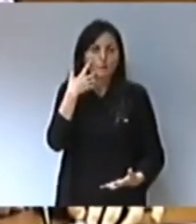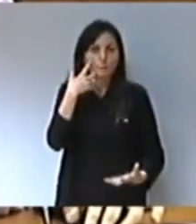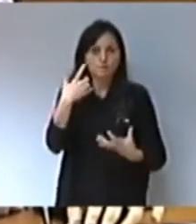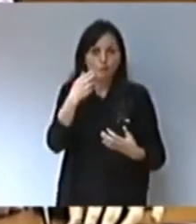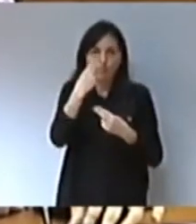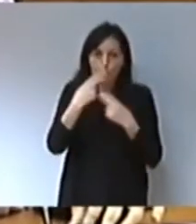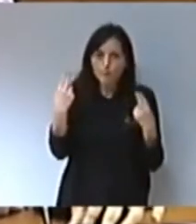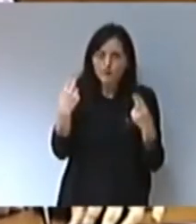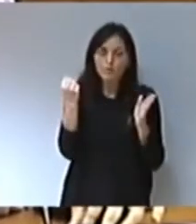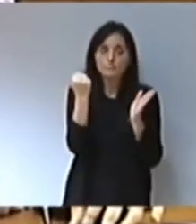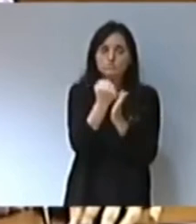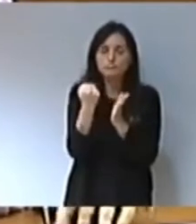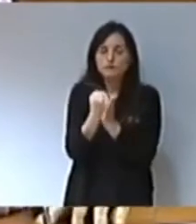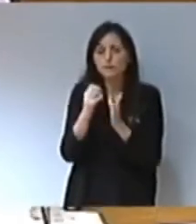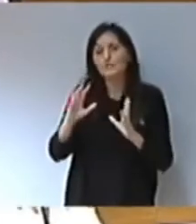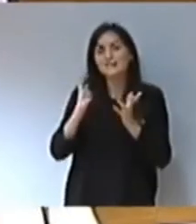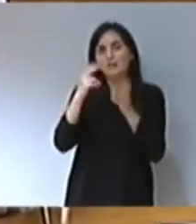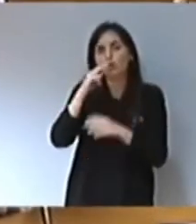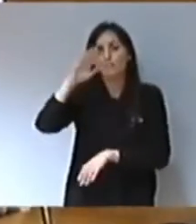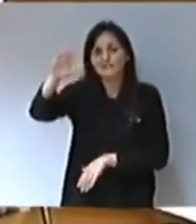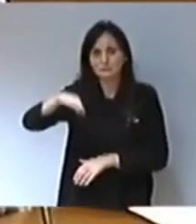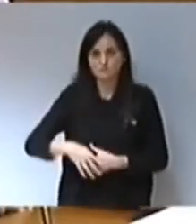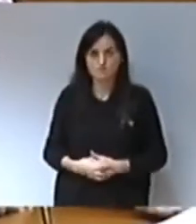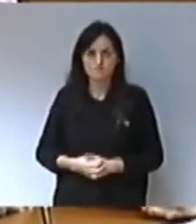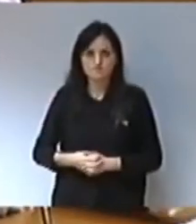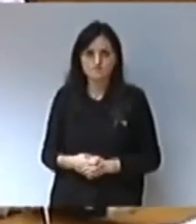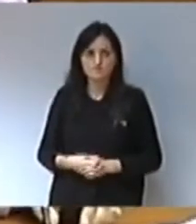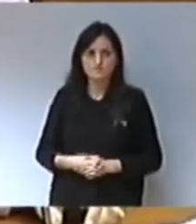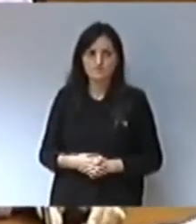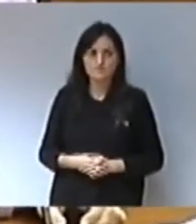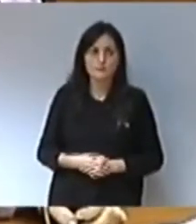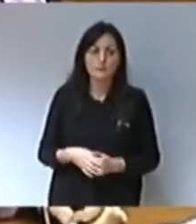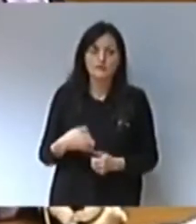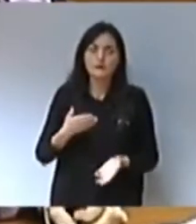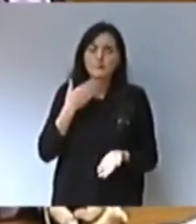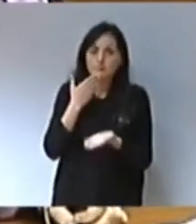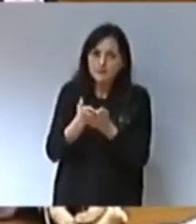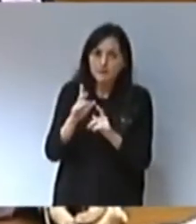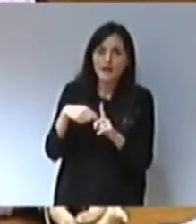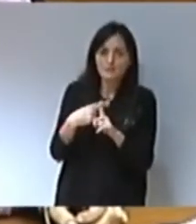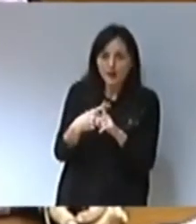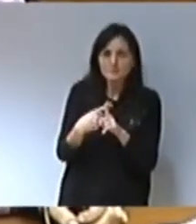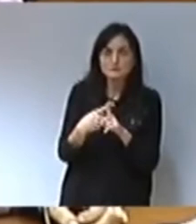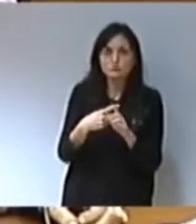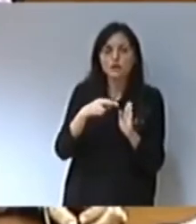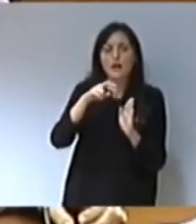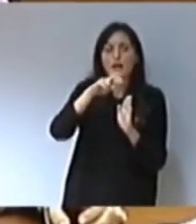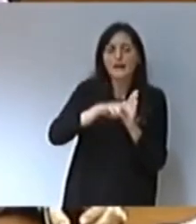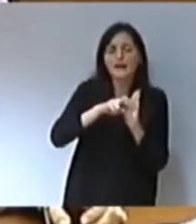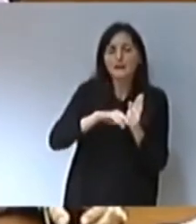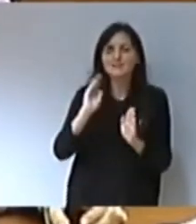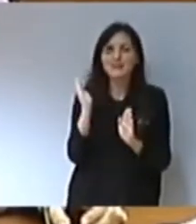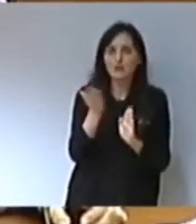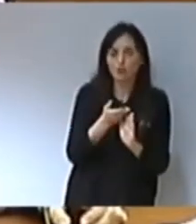suposaven una exaltació del franquisme. I demanaven, a més a més, l'aplicació del règim sancionador